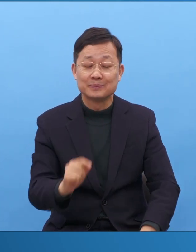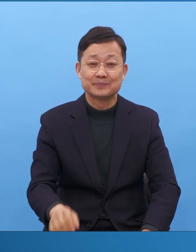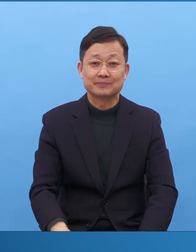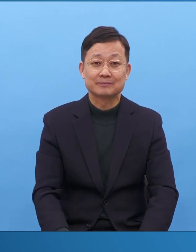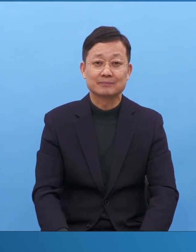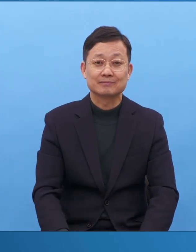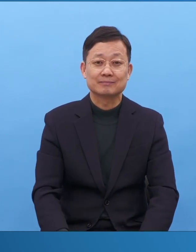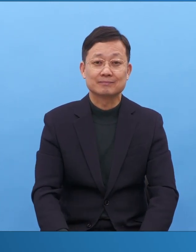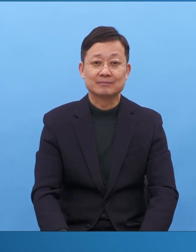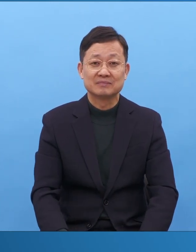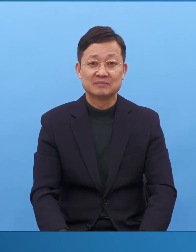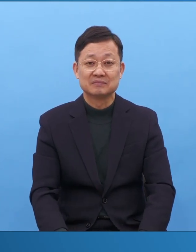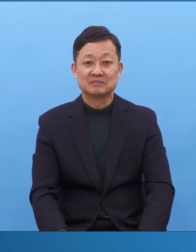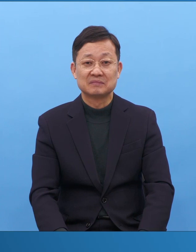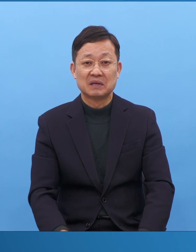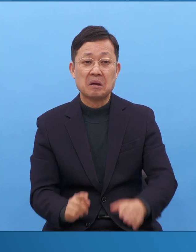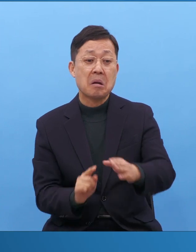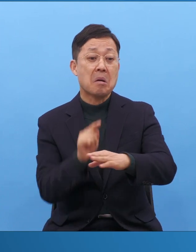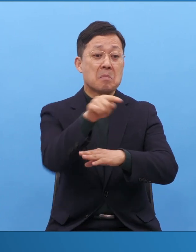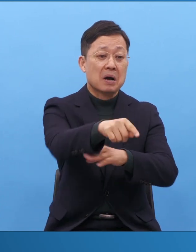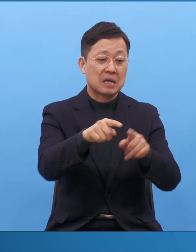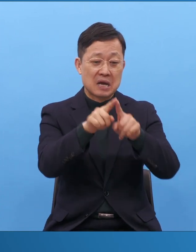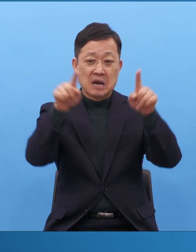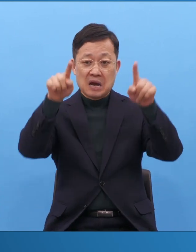내가 전도지 들고 다닌 게 아닙니다.